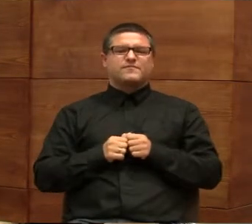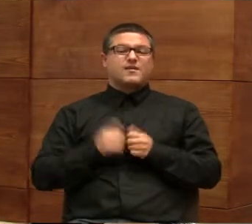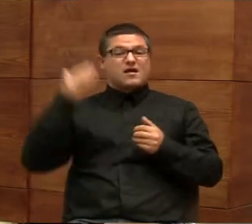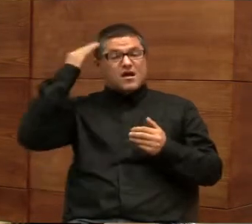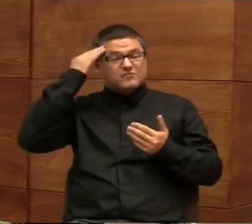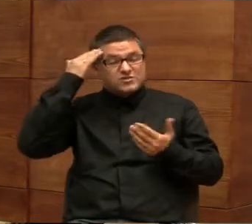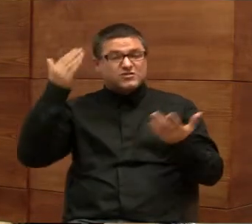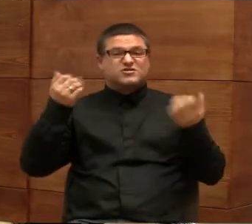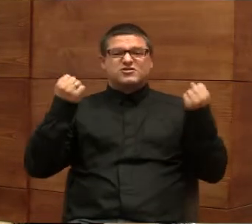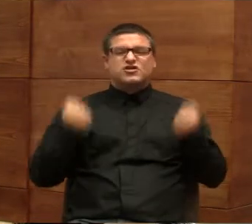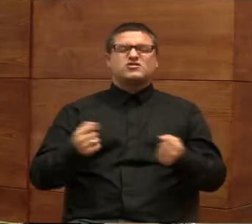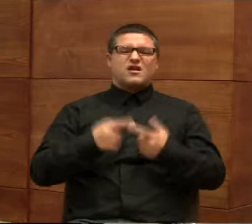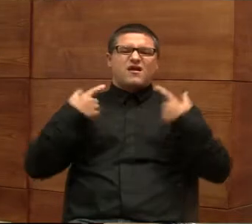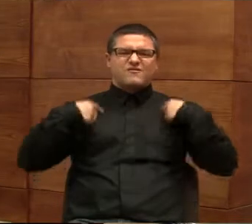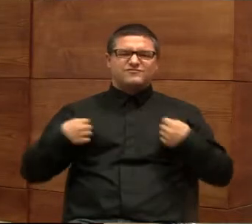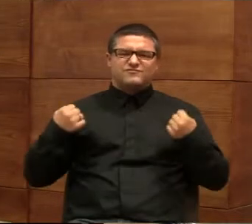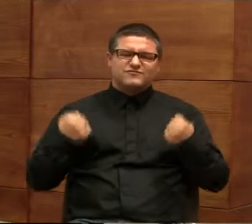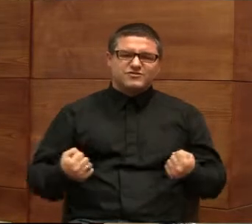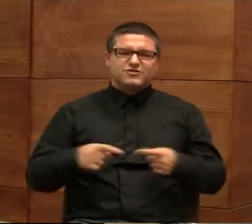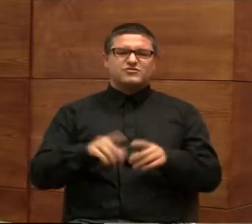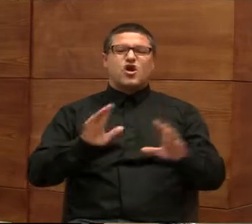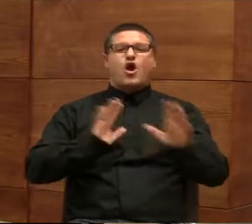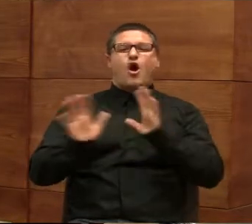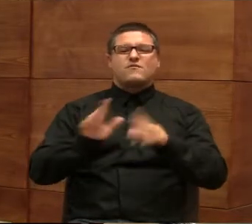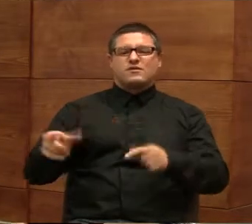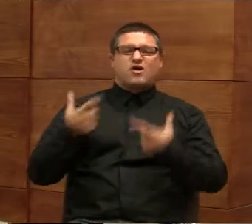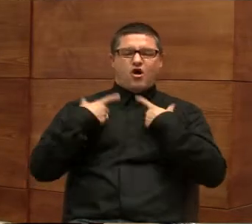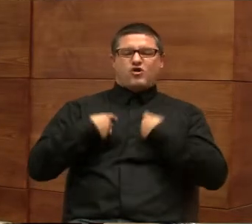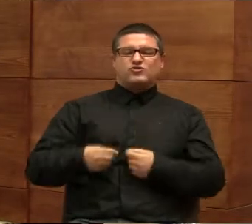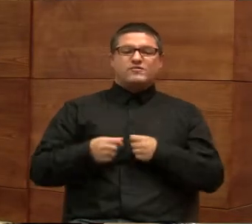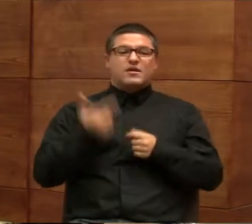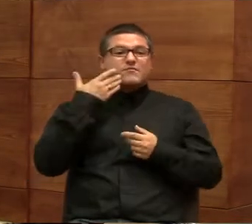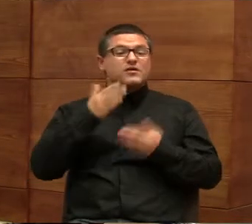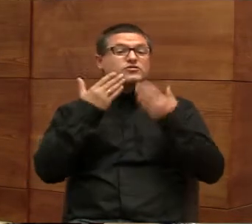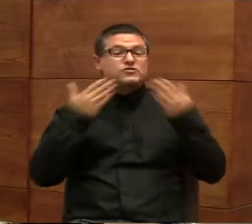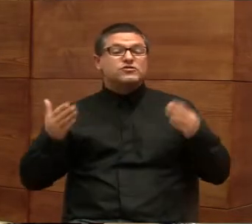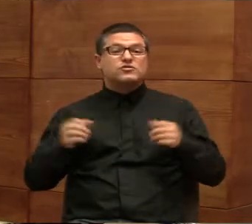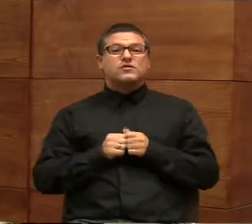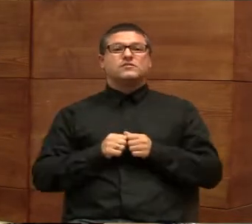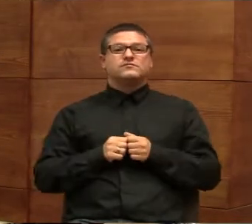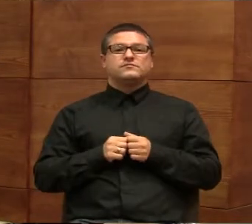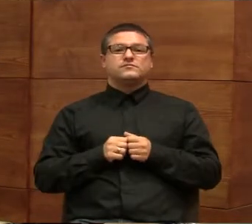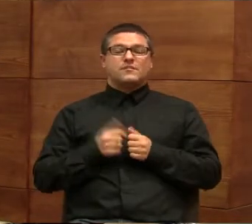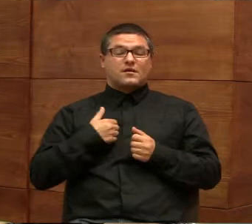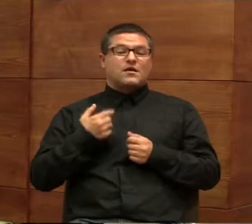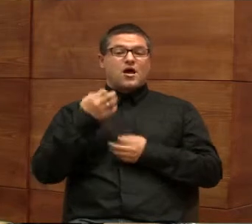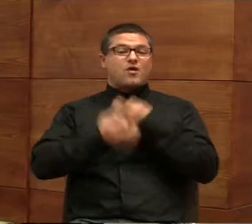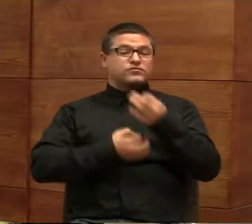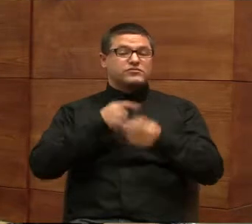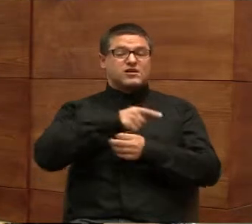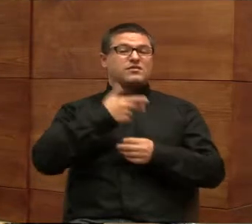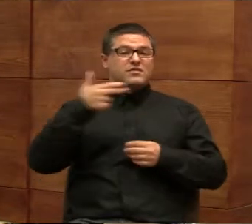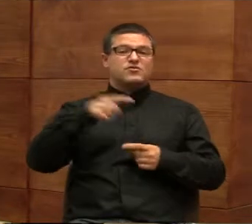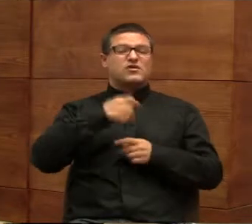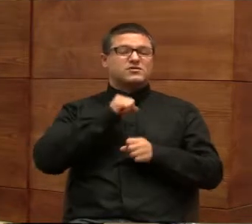jak i psychicznego związanego z opieką nad tymi osobami. I ja dziękuję bardzo. Także polecam ten temat,